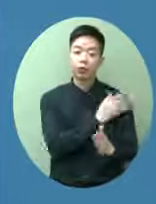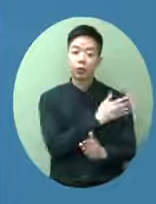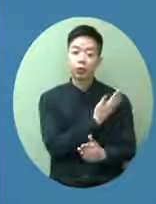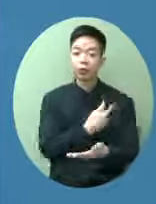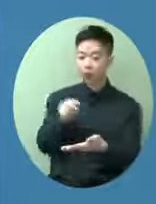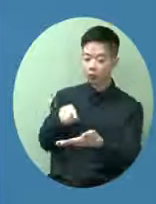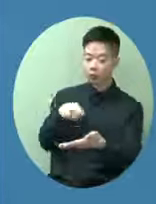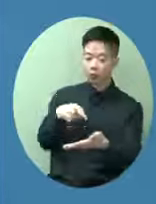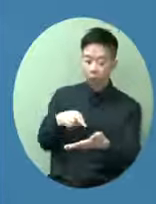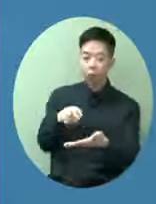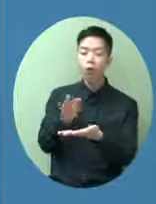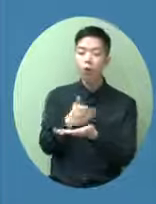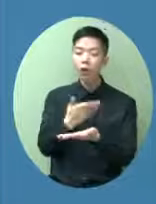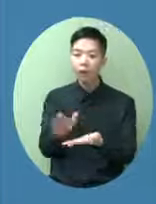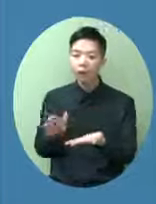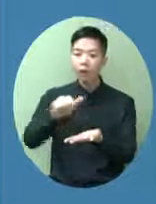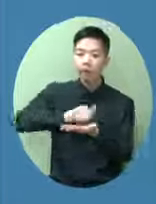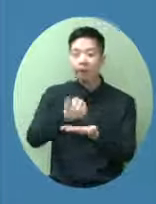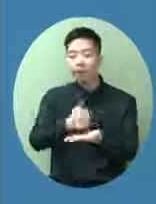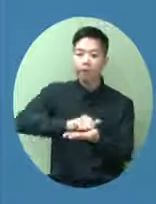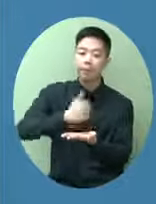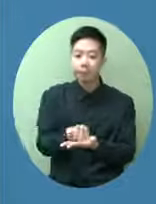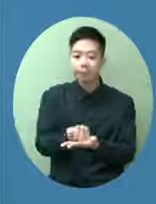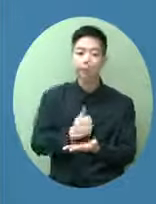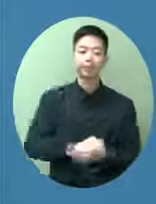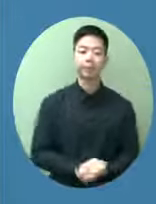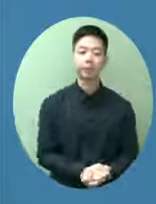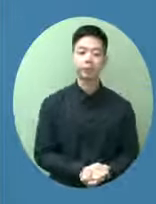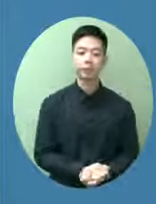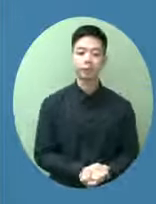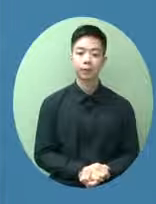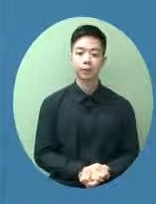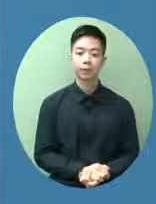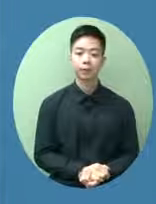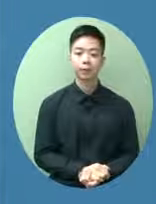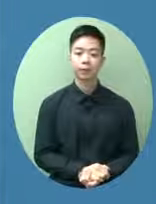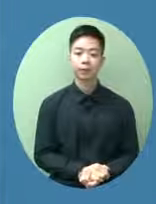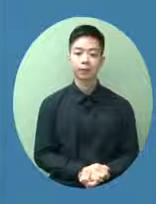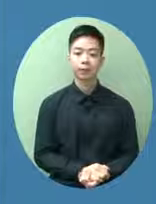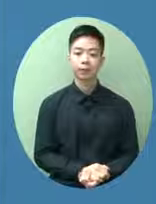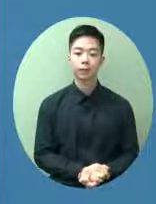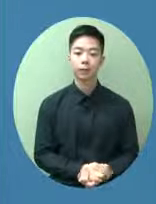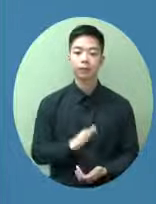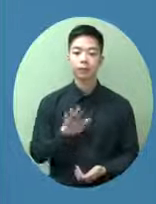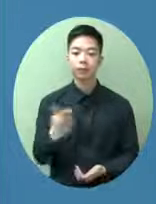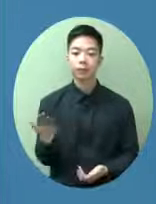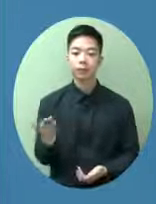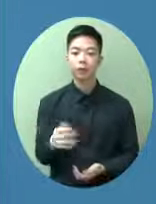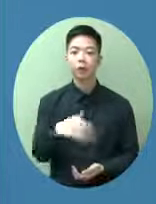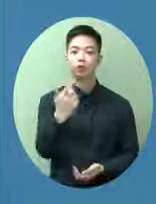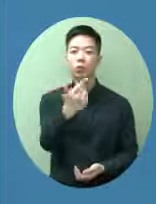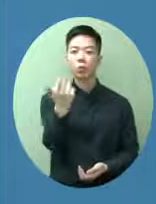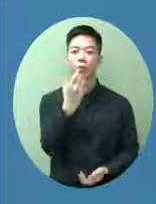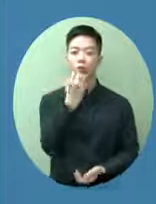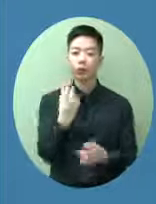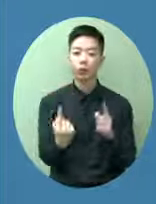受了疫苗接種的紀錄但由於最大量的香港居民